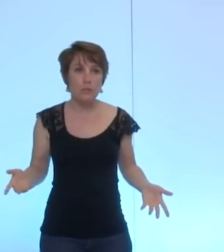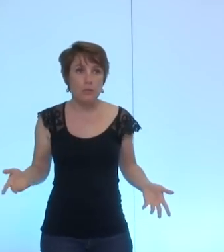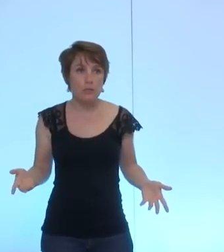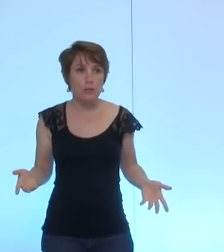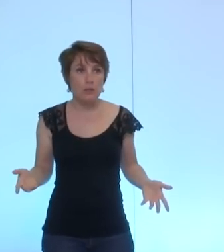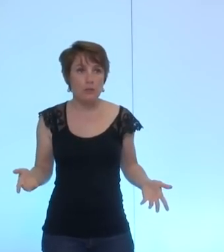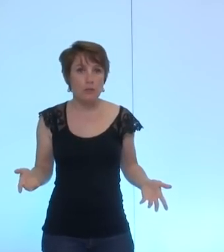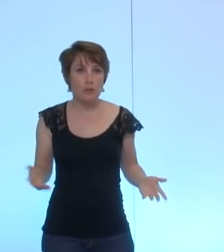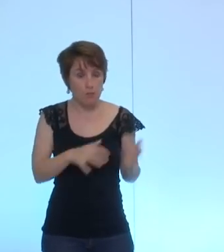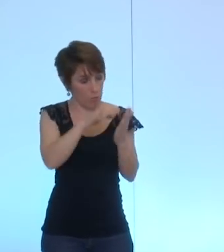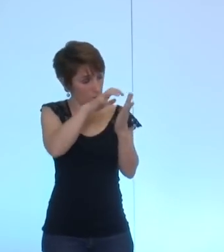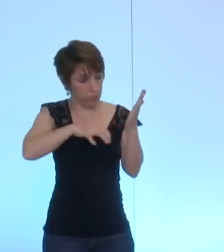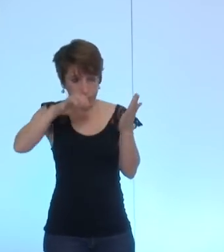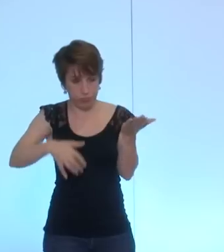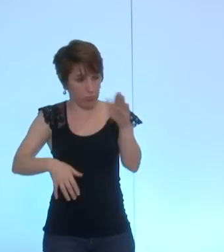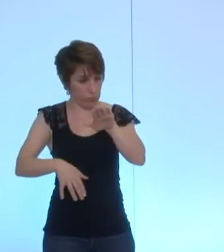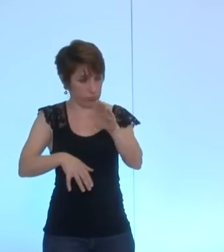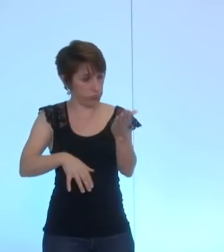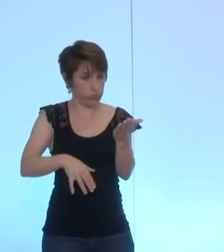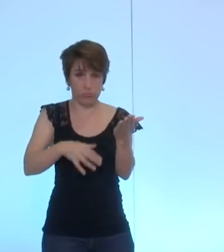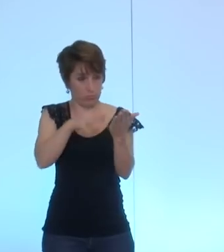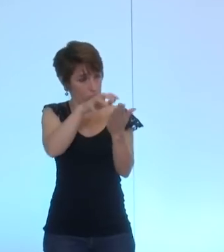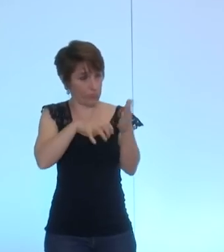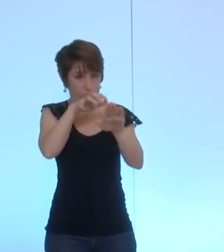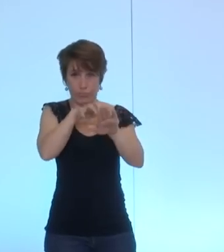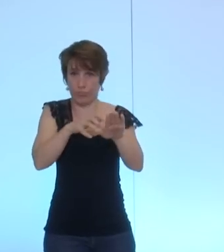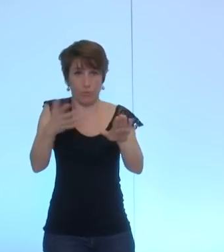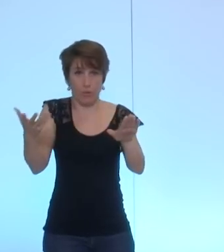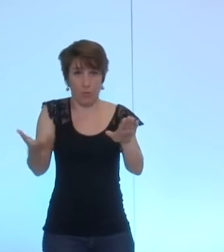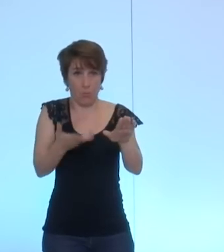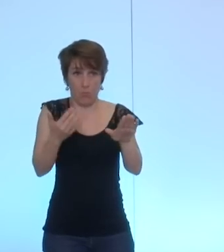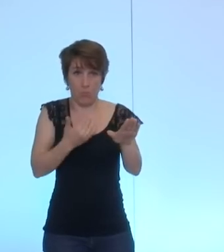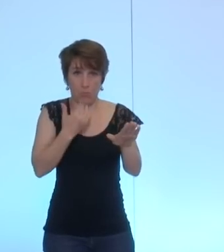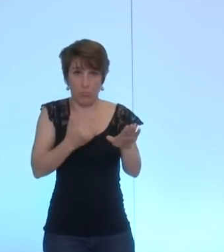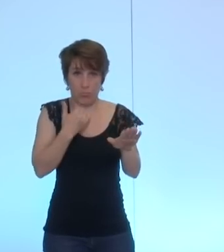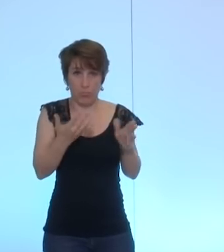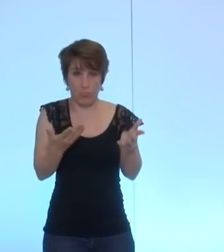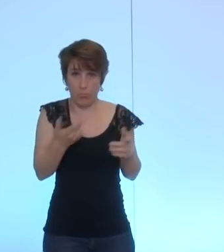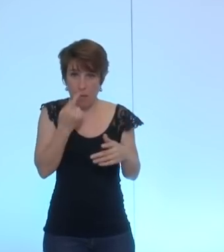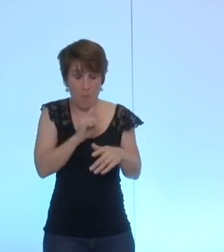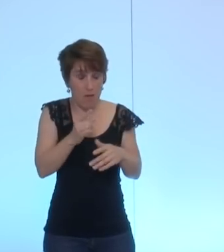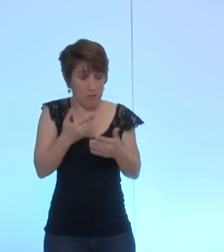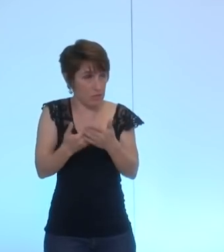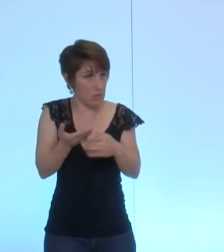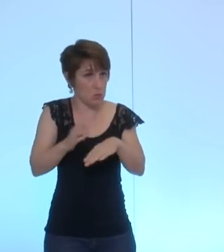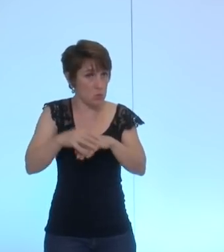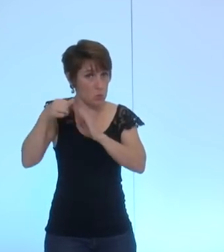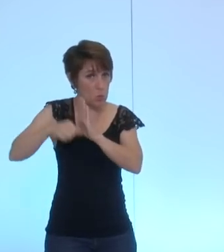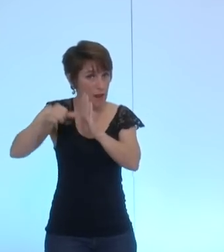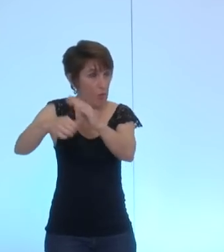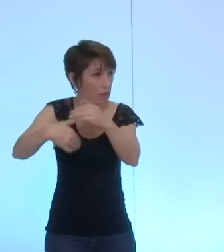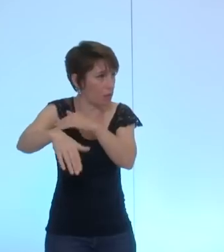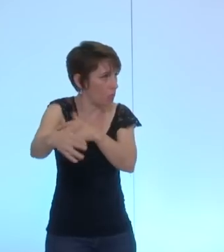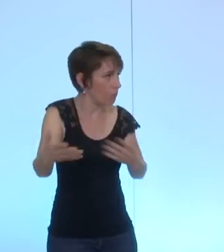partielles, enfin, en tout cas, les notes à ce jour sur le calendrier du groupe de travail sur ces questions.